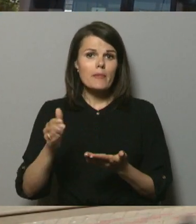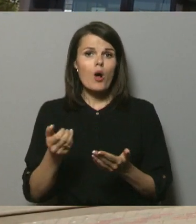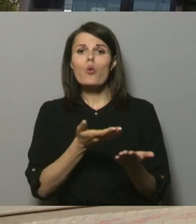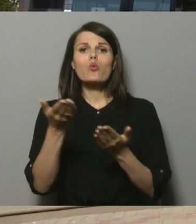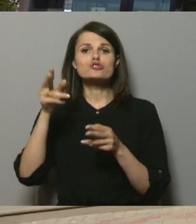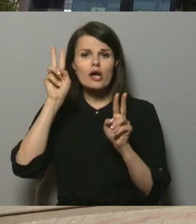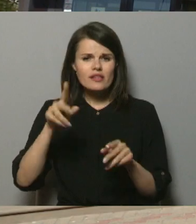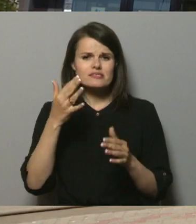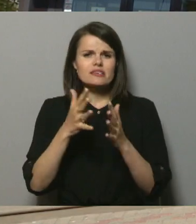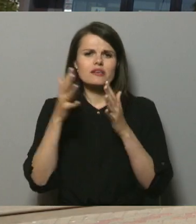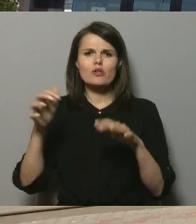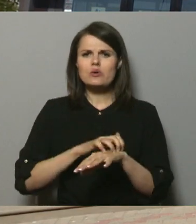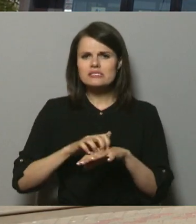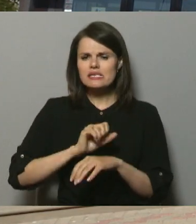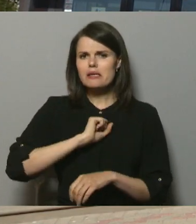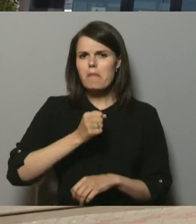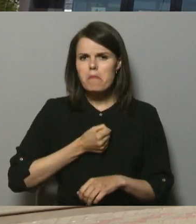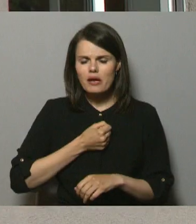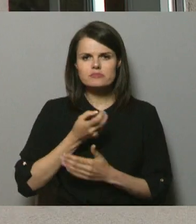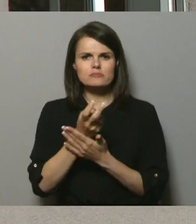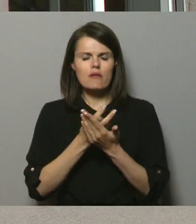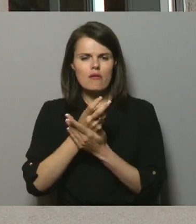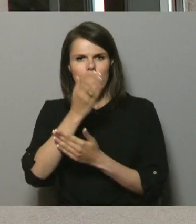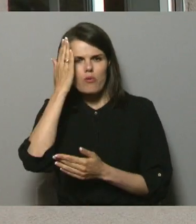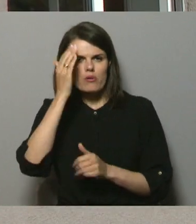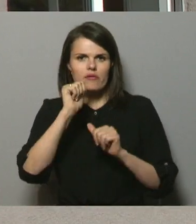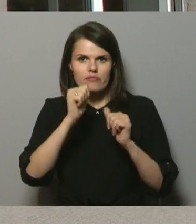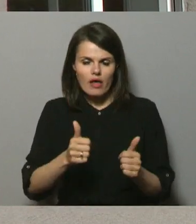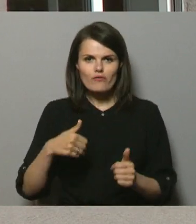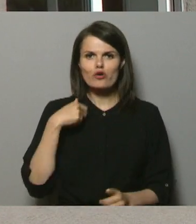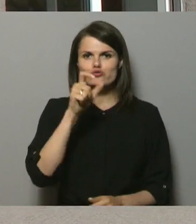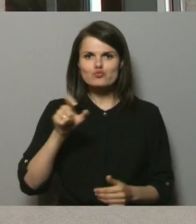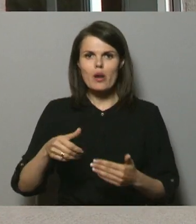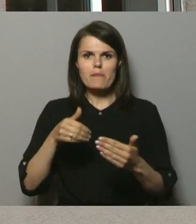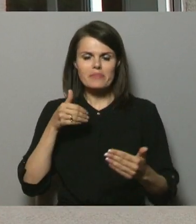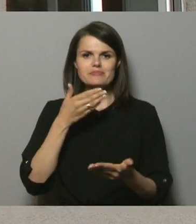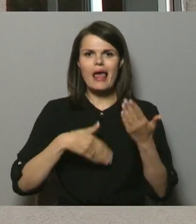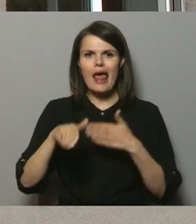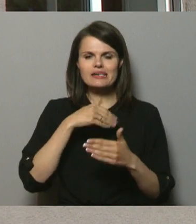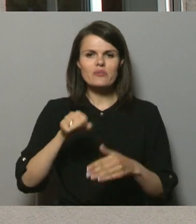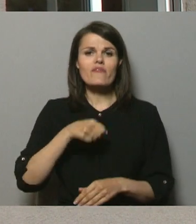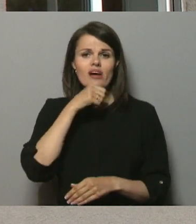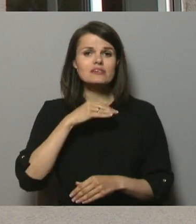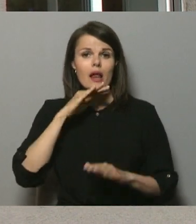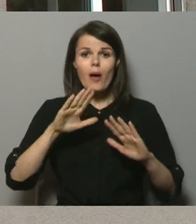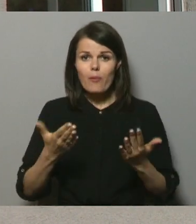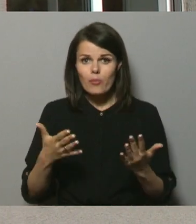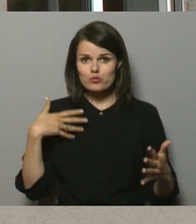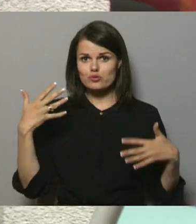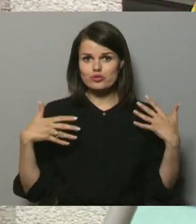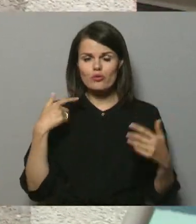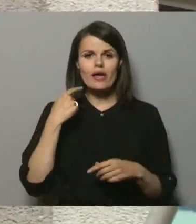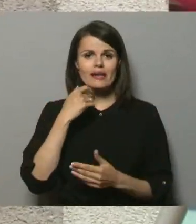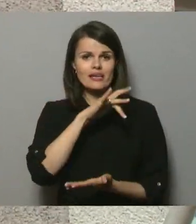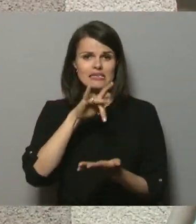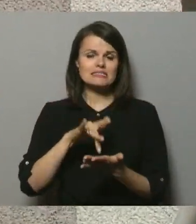nezina, cik daudz stresa, paciertības un negulētu nakšu ir skolniekiem pirms eksāmeniem vecākajās klasēs, bet nu satraukšies